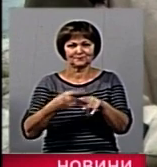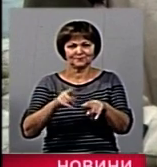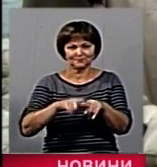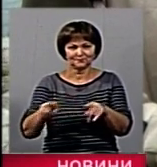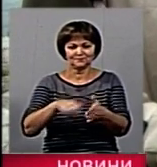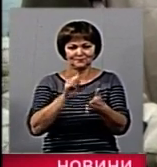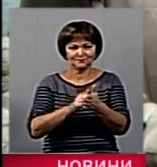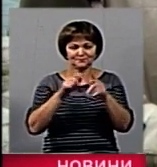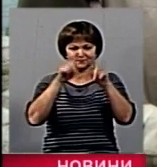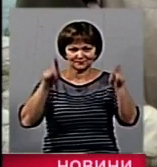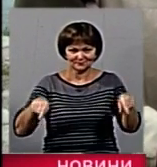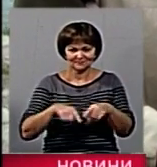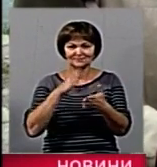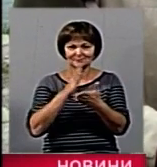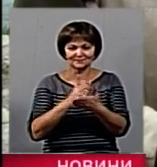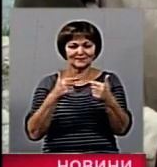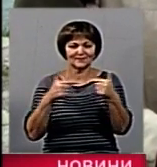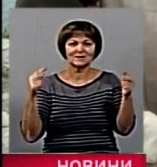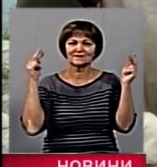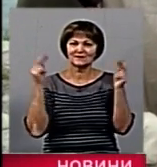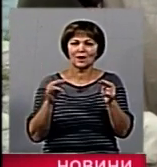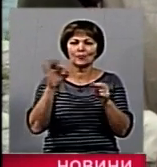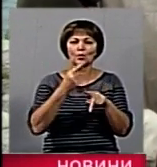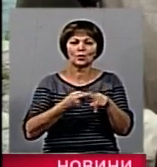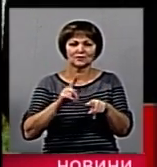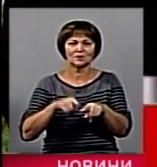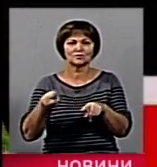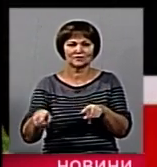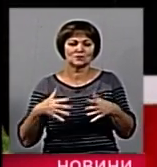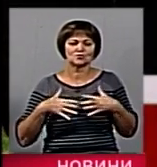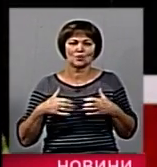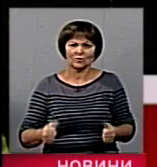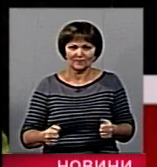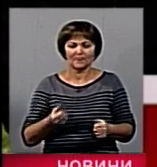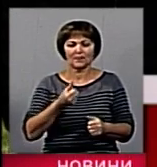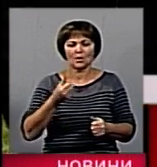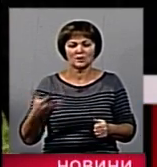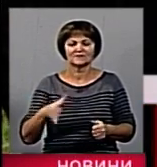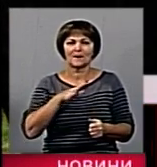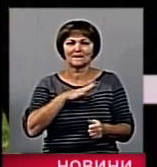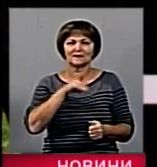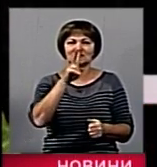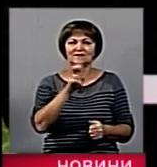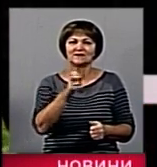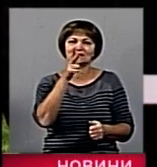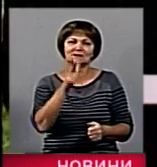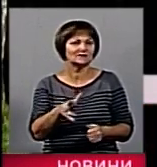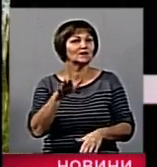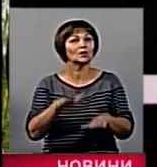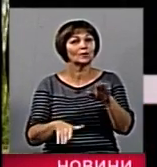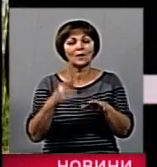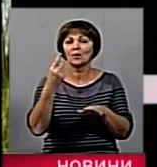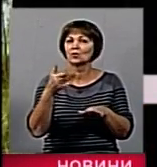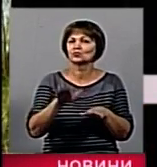є документи ветеринарне свідоцтво, що свідчить про те, що риба ця здорова. Количество було 230 кілограмів, в